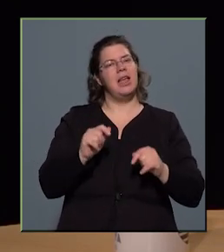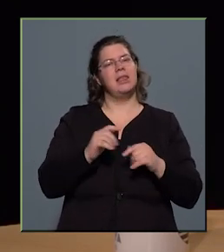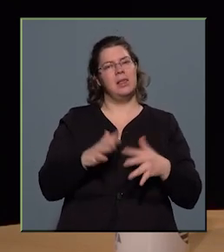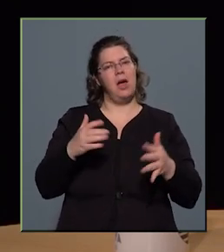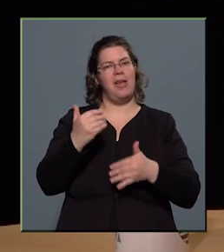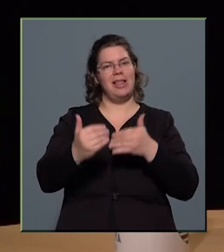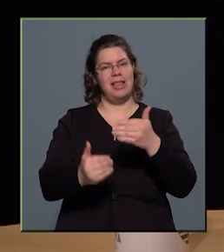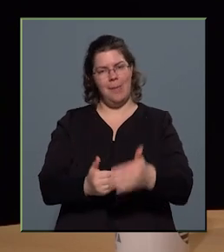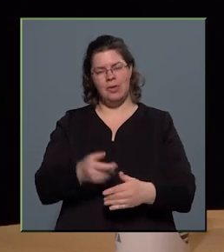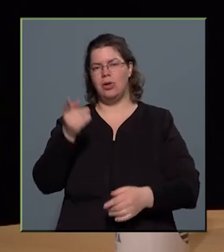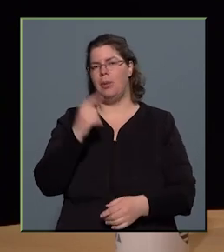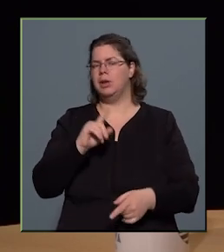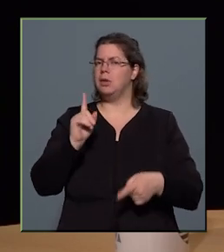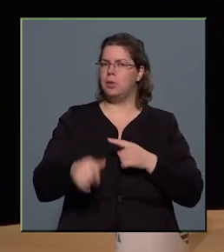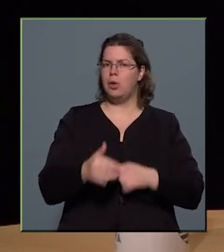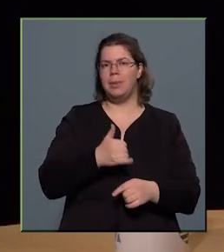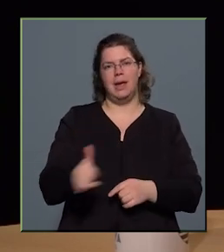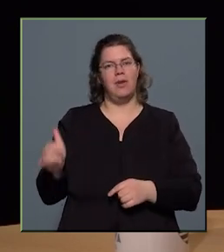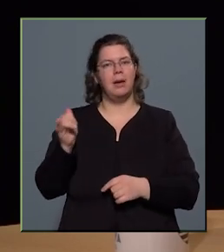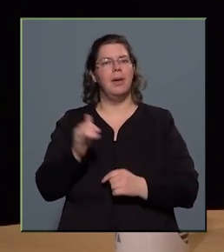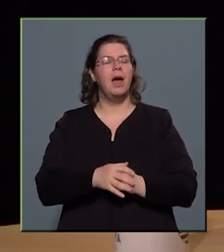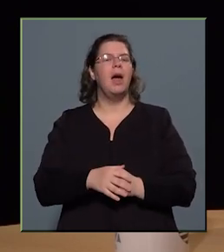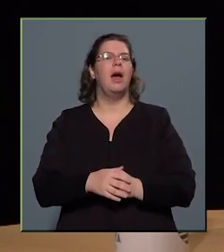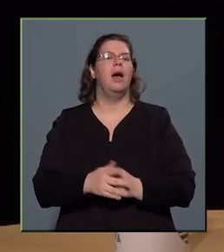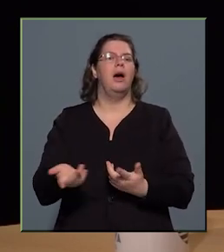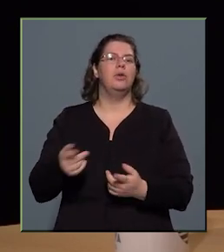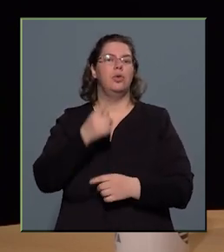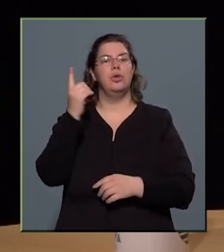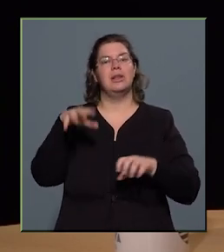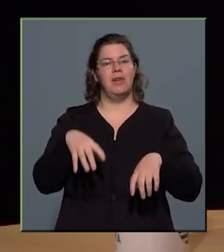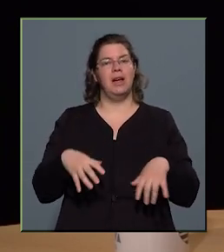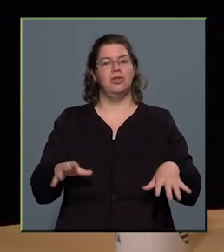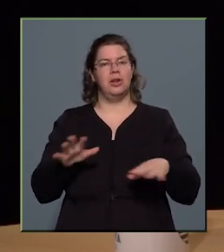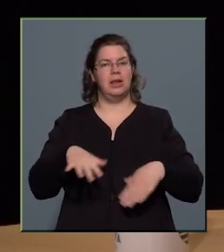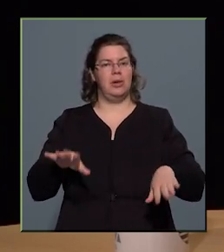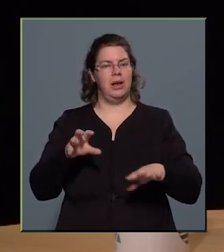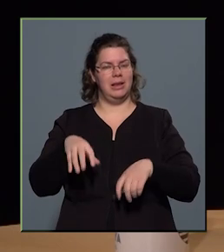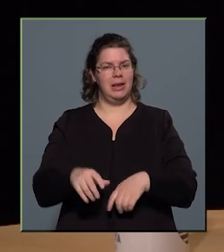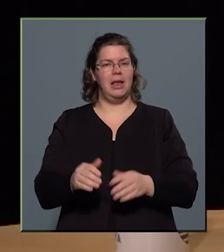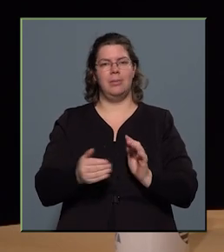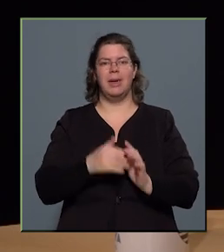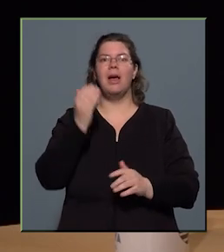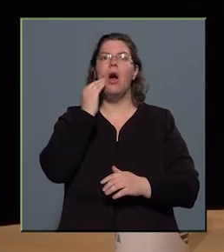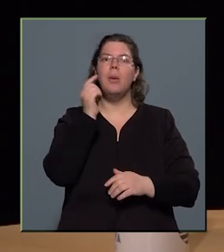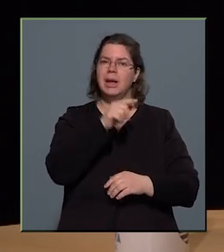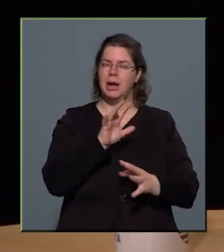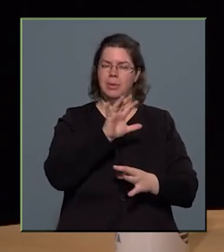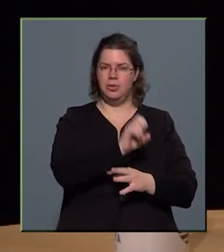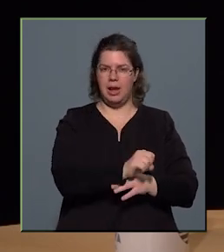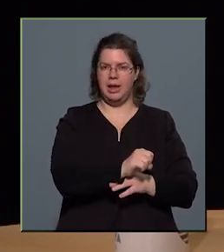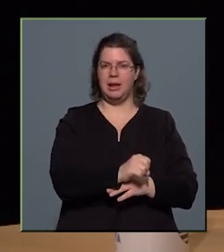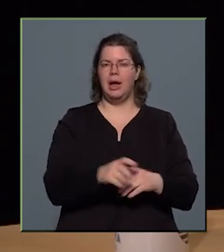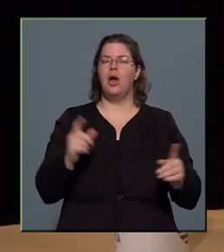lépése, amit az utóbbi években az űrtevékenység területén tett, ez még Amerikában is elérte a